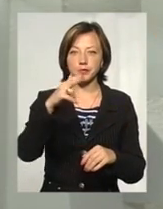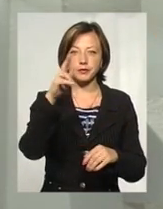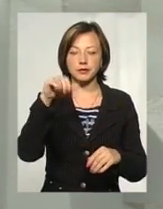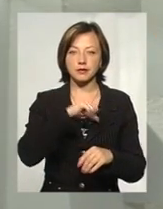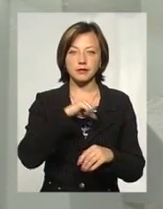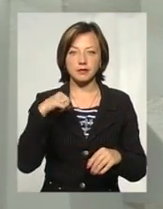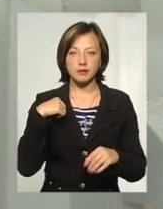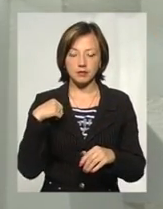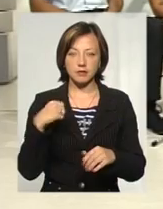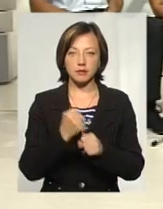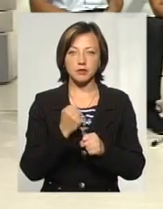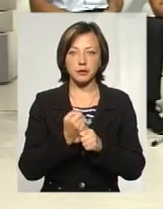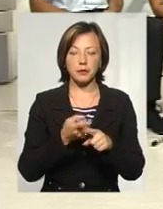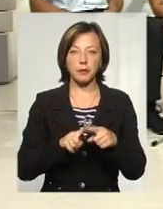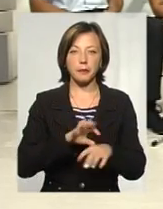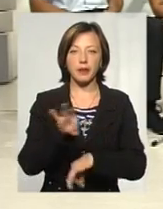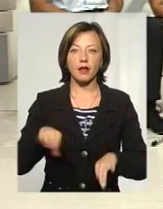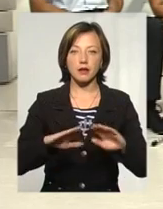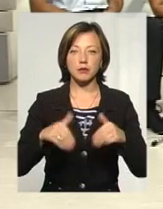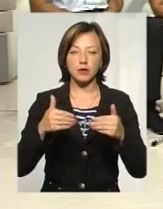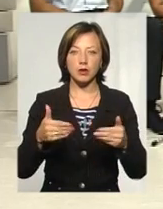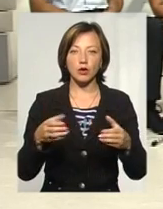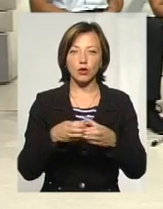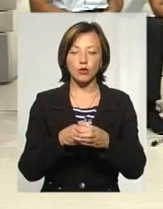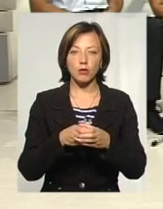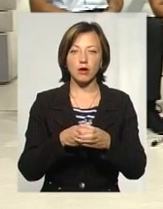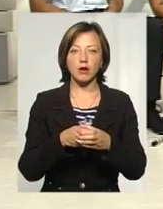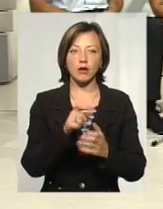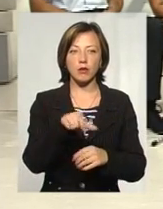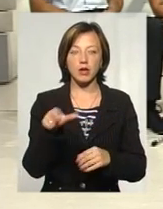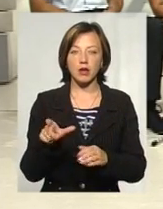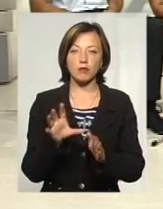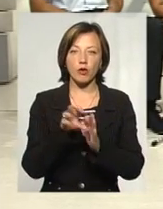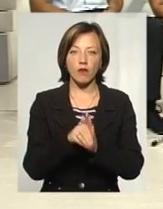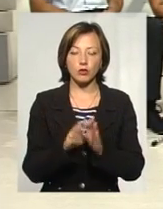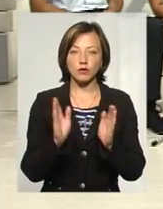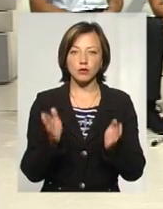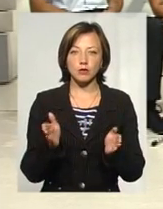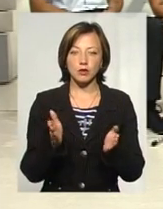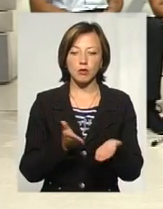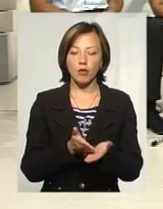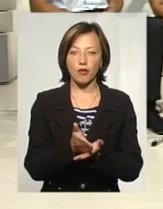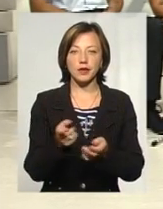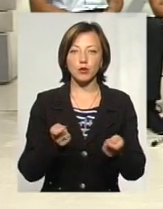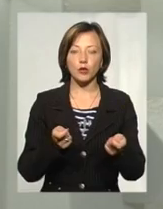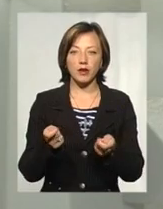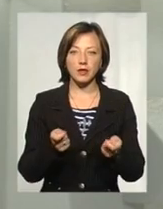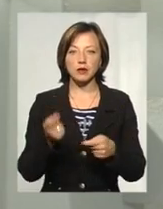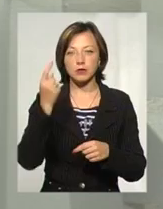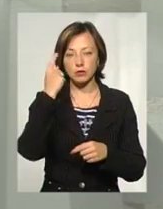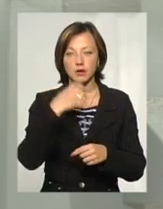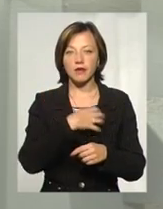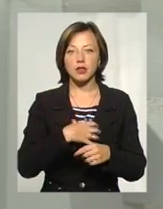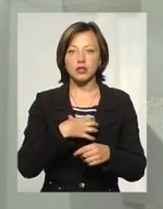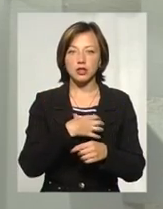самостійно. Цей проєкт запропонувала ініціативна група громадян, тому він буде впроваджуватися профільним управлінням. І, я думаю, що дуже